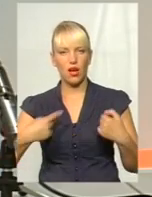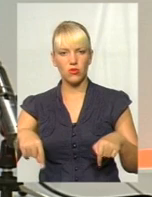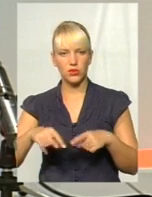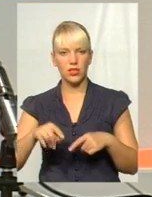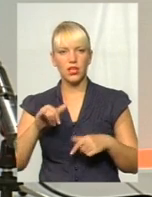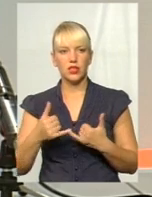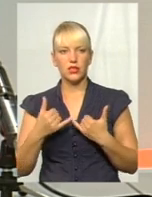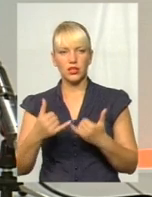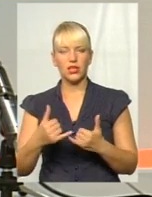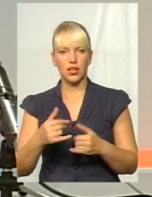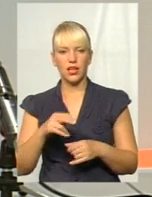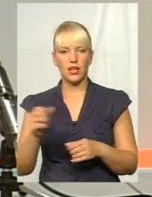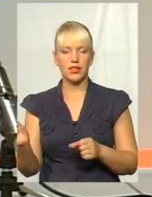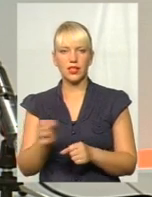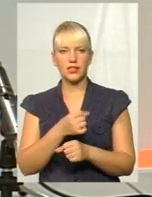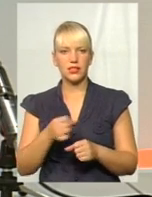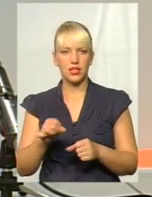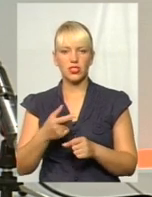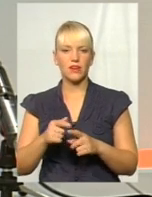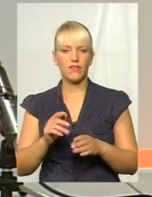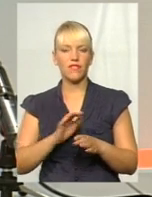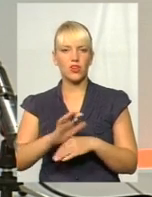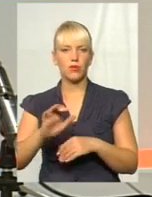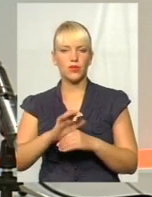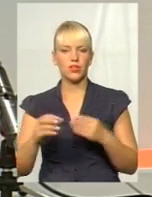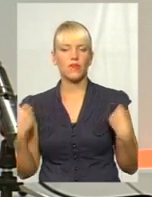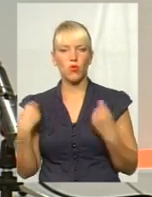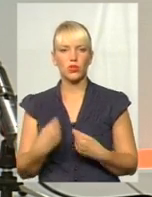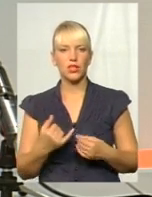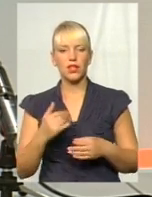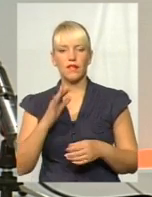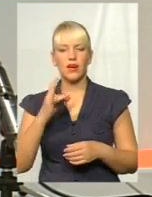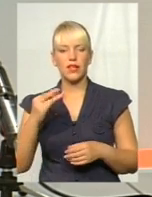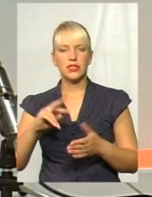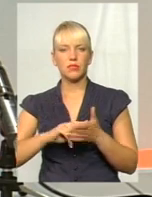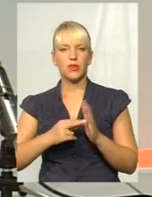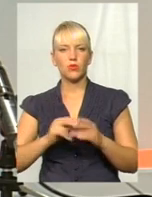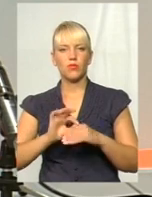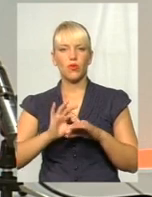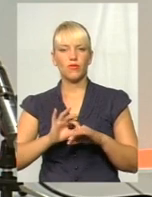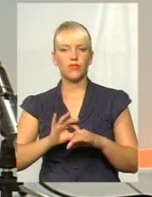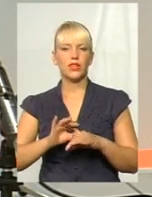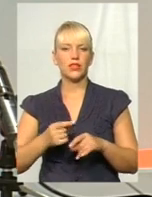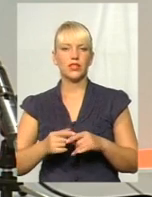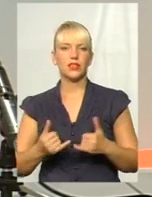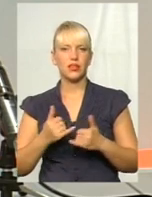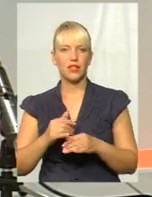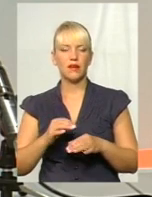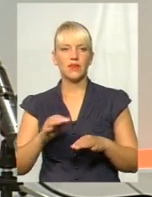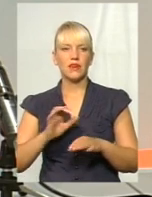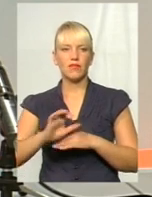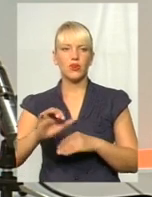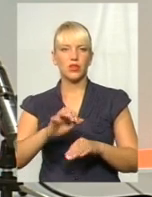для текстильщиків і виробників одягу. І в вересні ми плануємо проведення таких тренінгів для виробників взуття. Їх